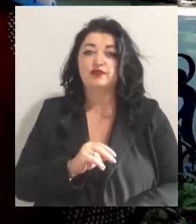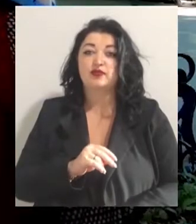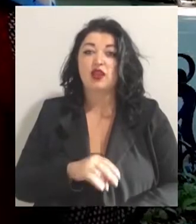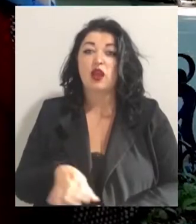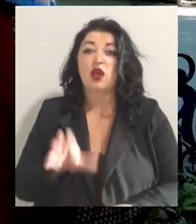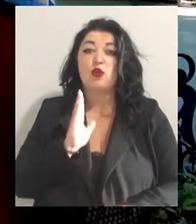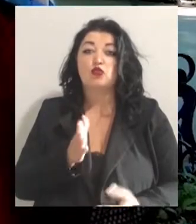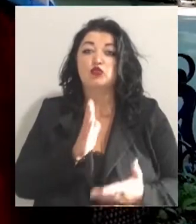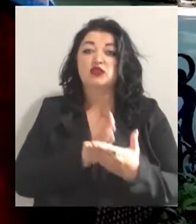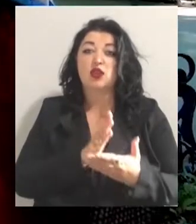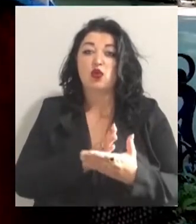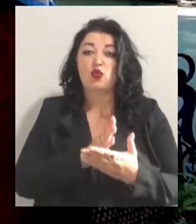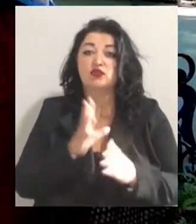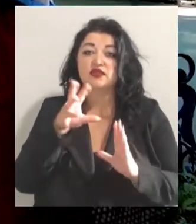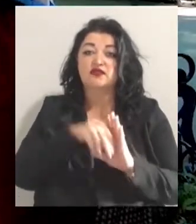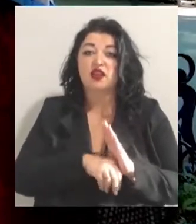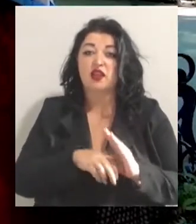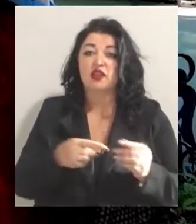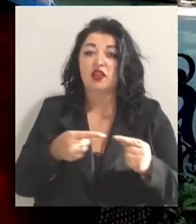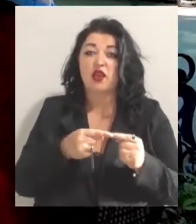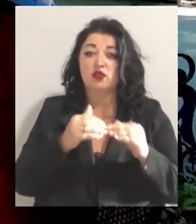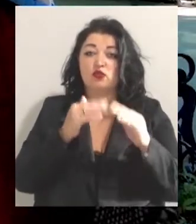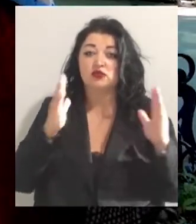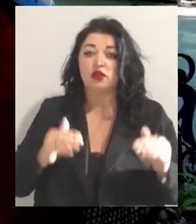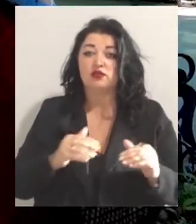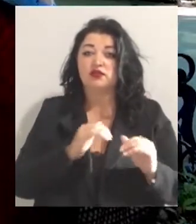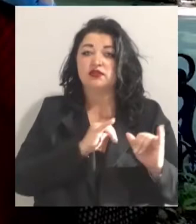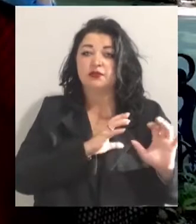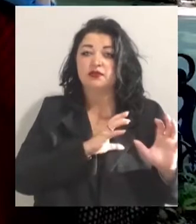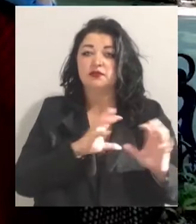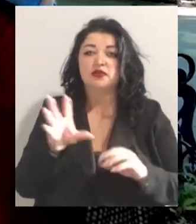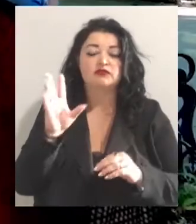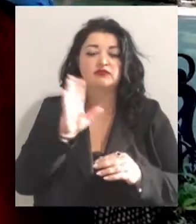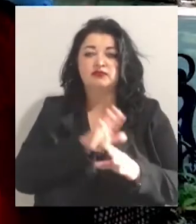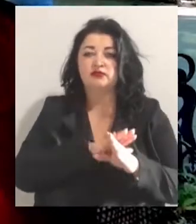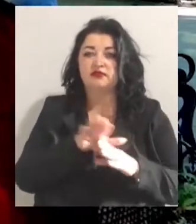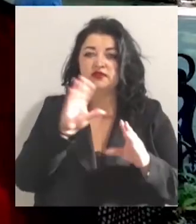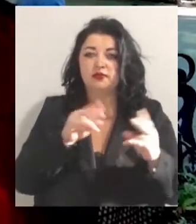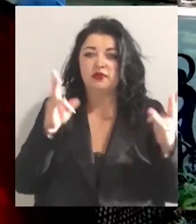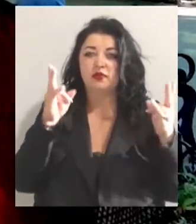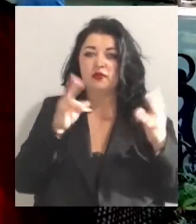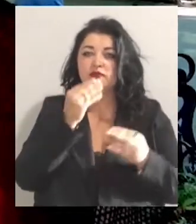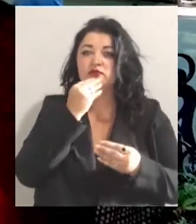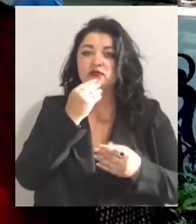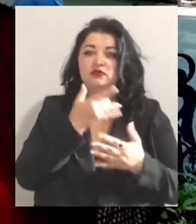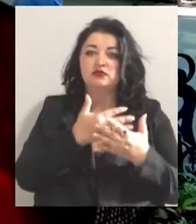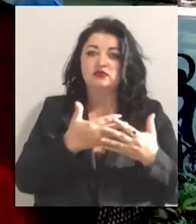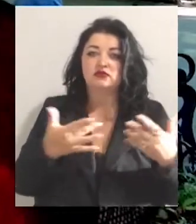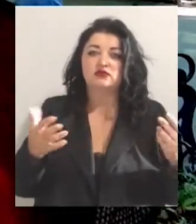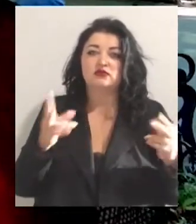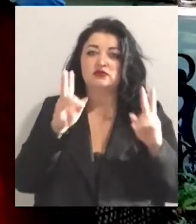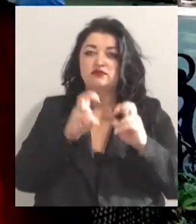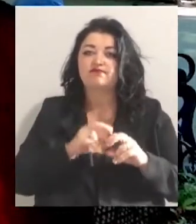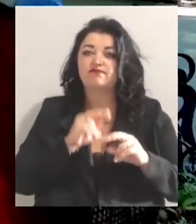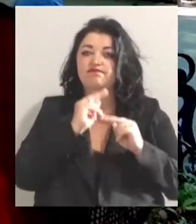знаходитись всередині даного закладу, забезпечені абсолютно всім необхідним, зокрема, в першу чергу, медичним обстеженням і пильною увагою,